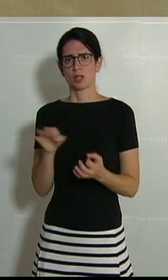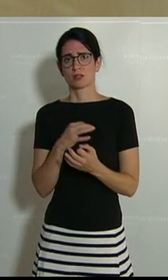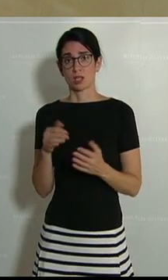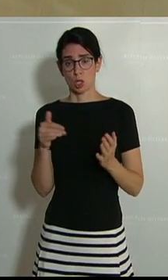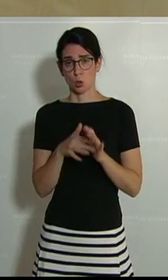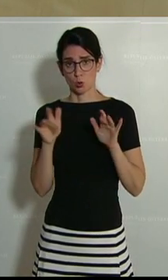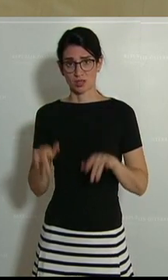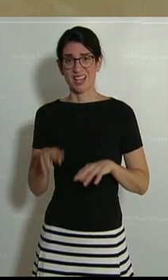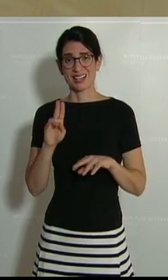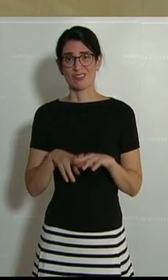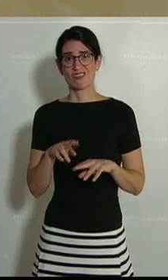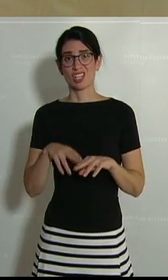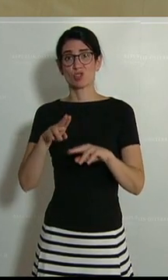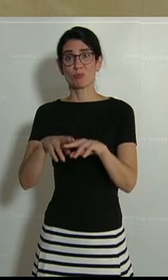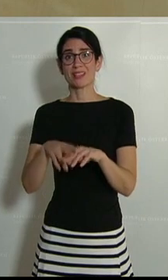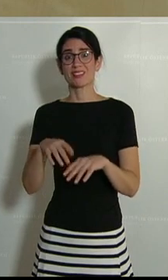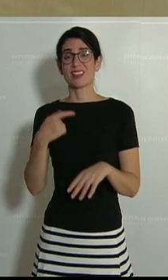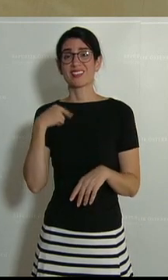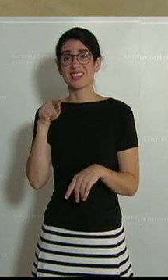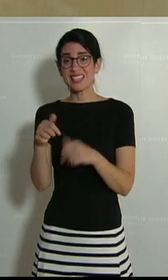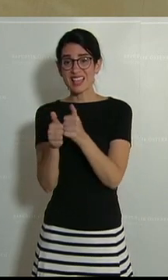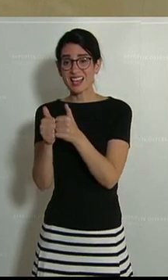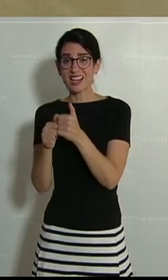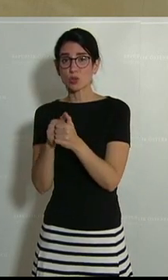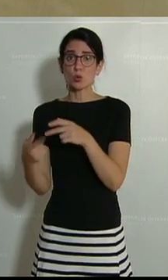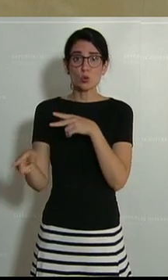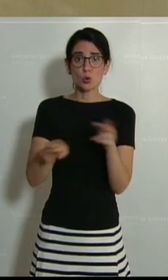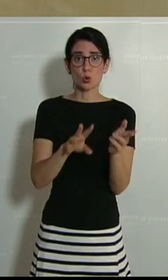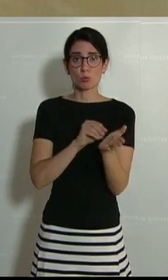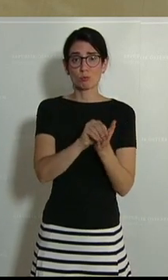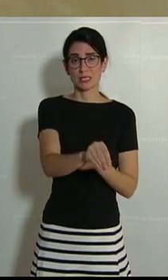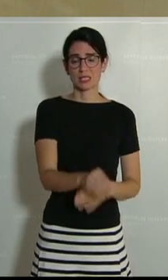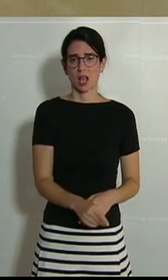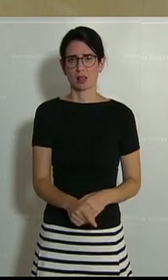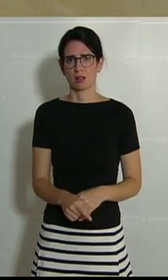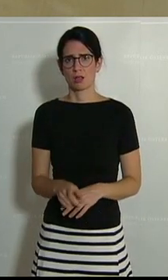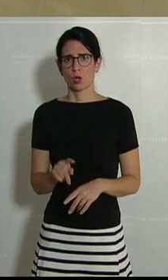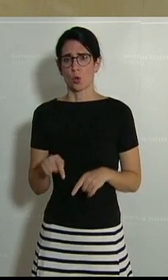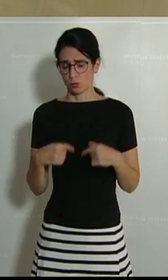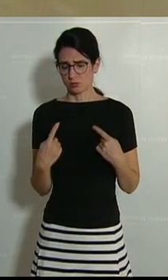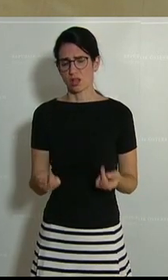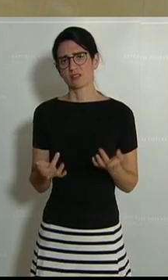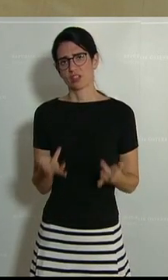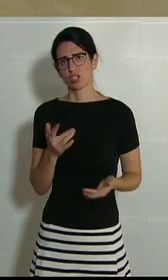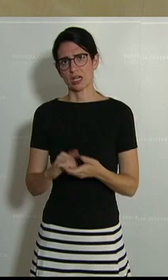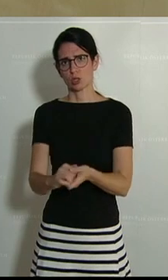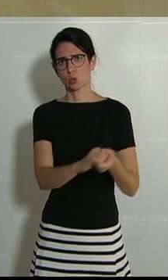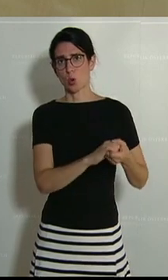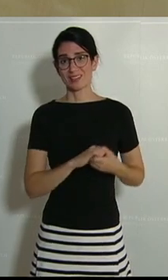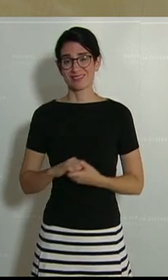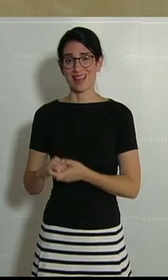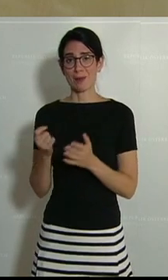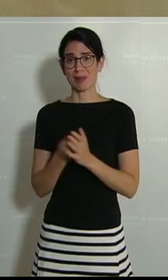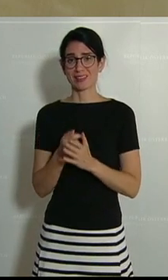da sein, wenn es um die Bezahlung dieser Rechnung geht und dann wird es einen Solidarbeitrag wahrscheinlich dann bedürfen aller